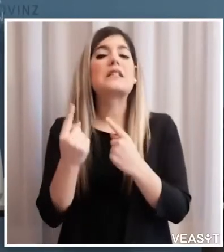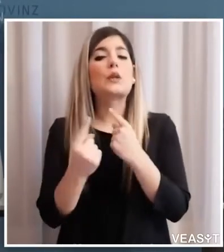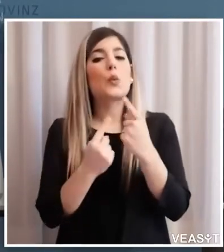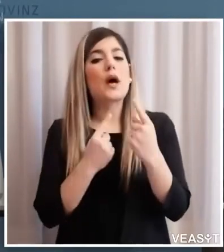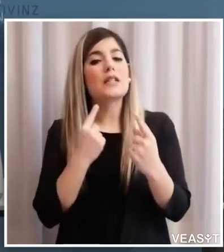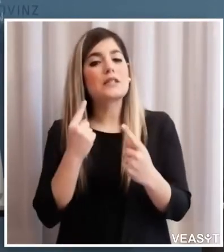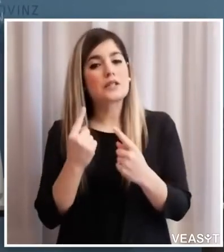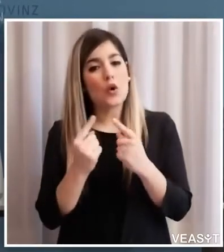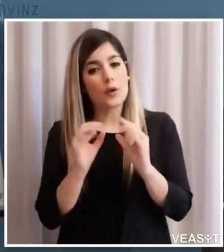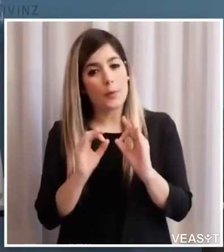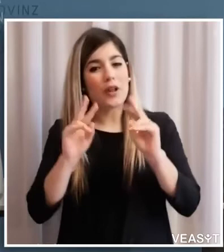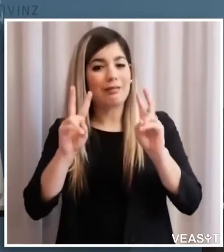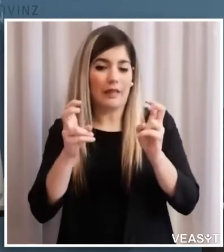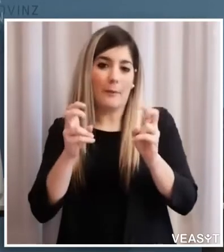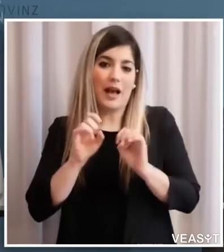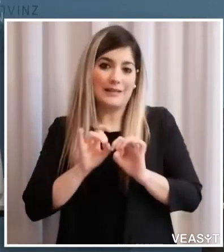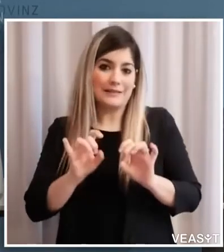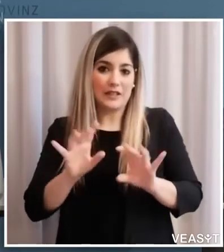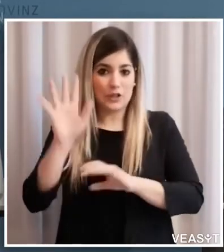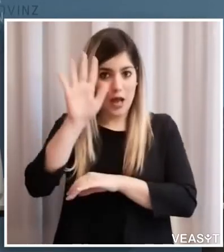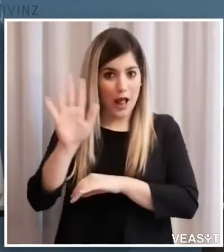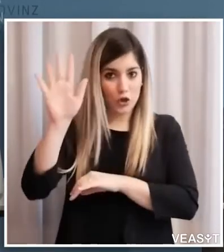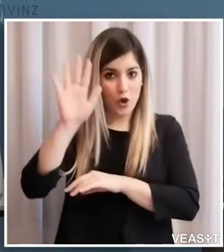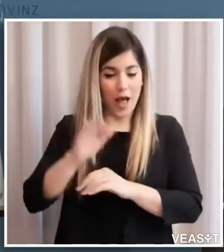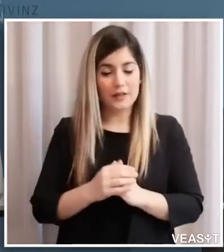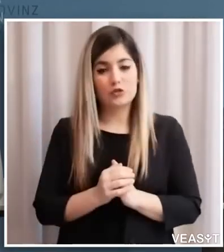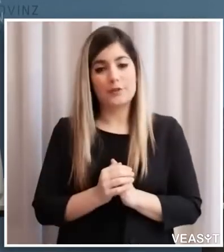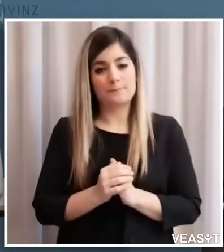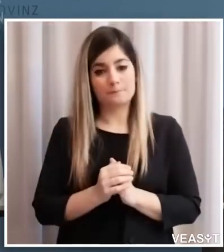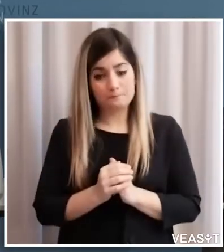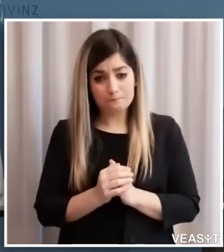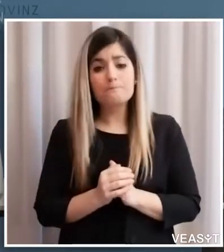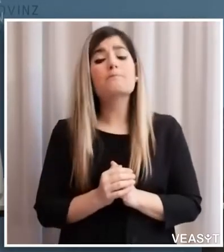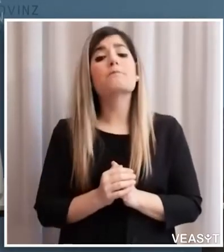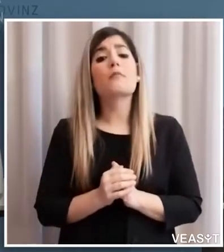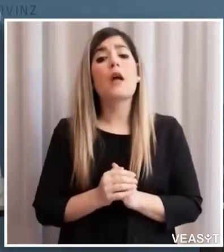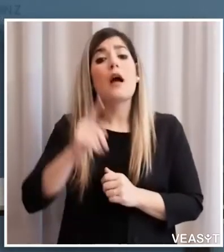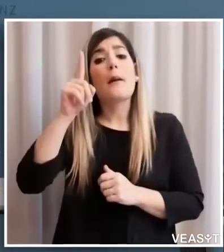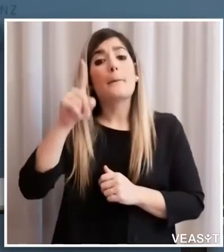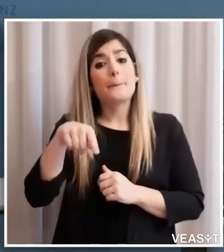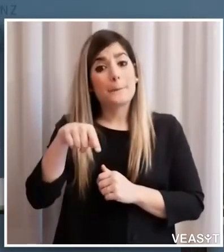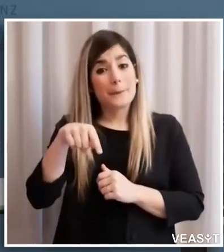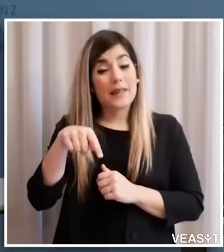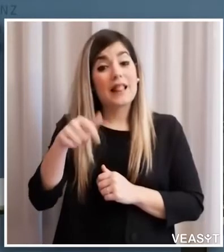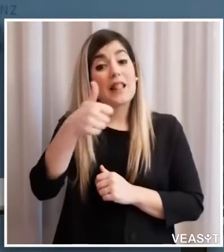per quanto riguarda le infezioni in Alto Adige. Sono stati effettuati 1